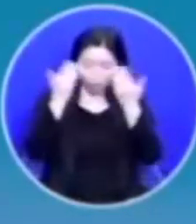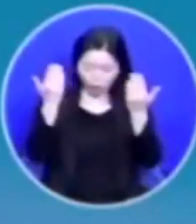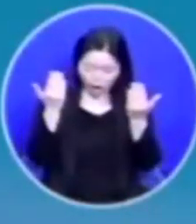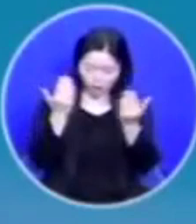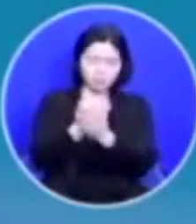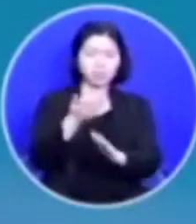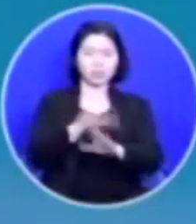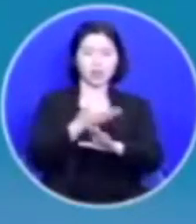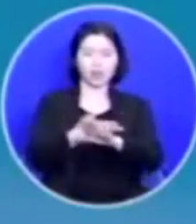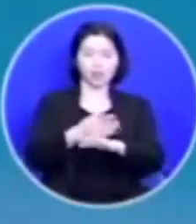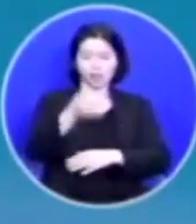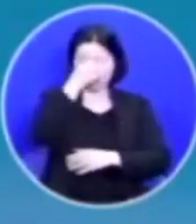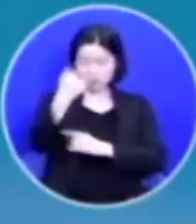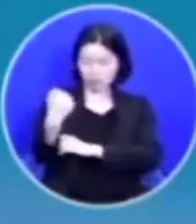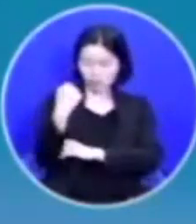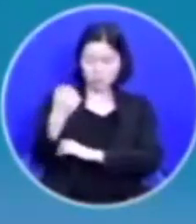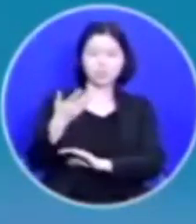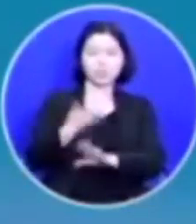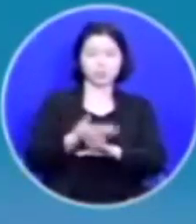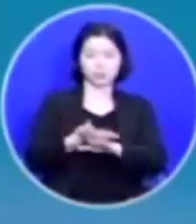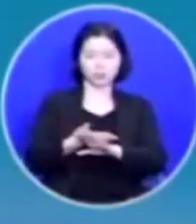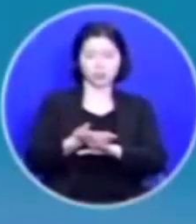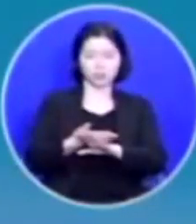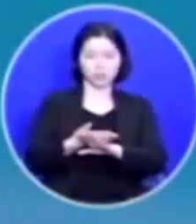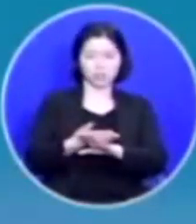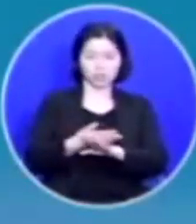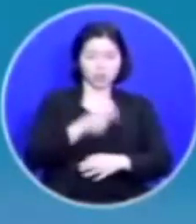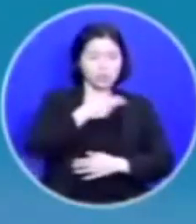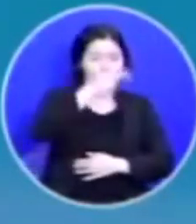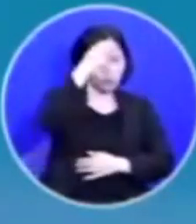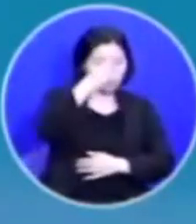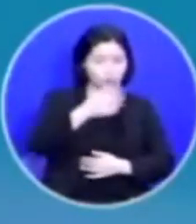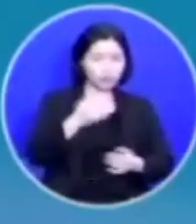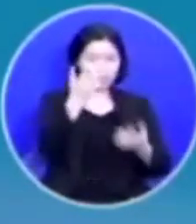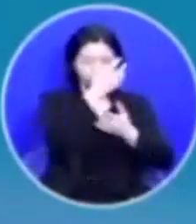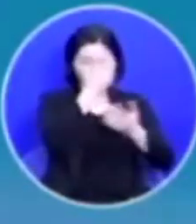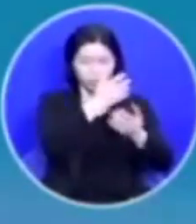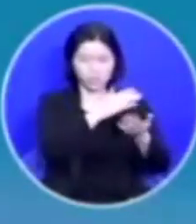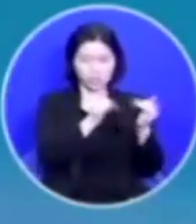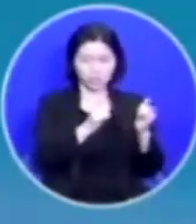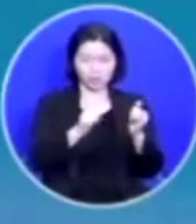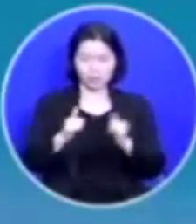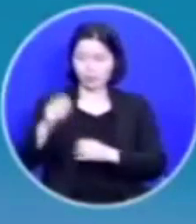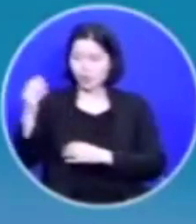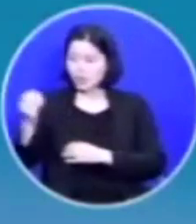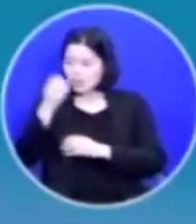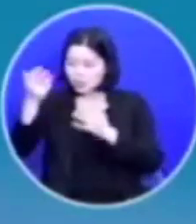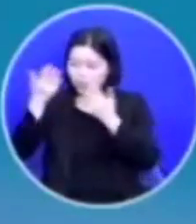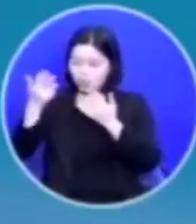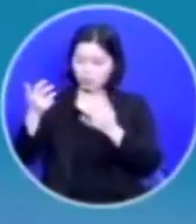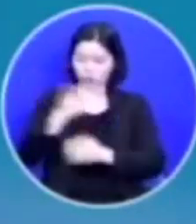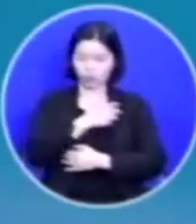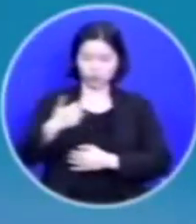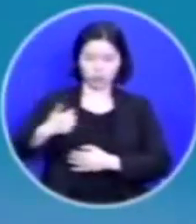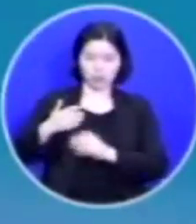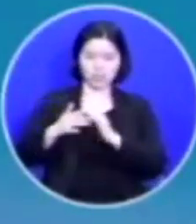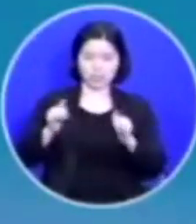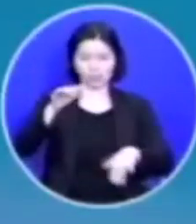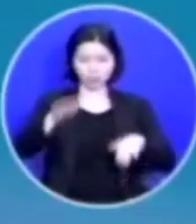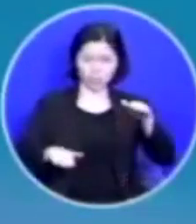문제예요 술 취한 사람과 성령 충만한 사람의 차이예요 그것은